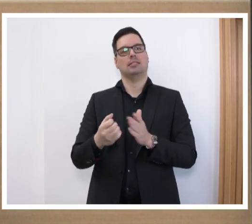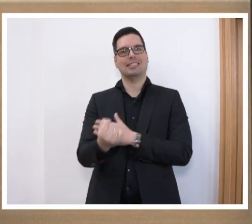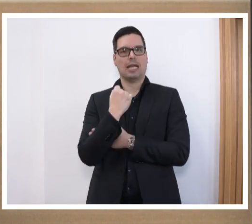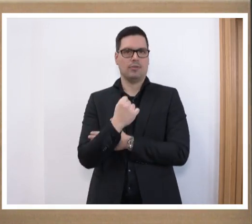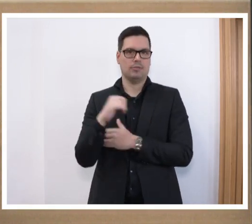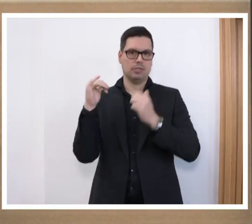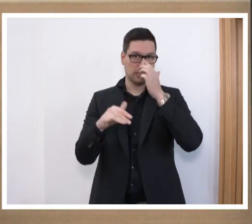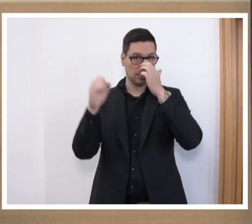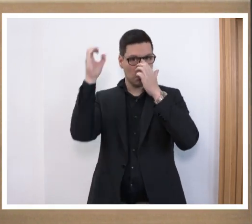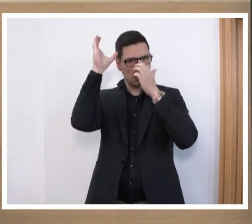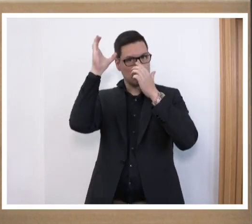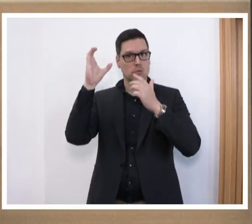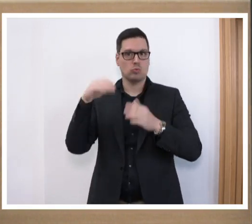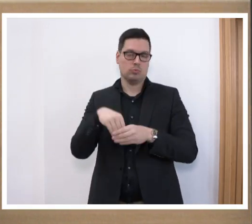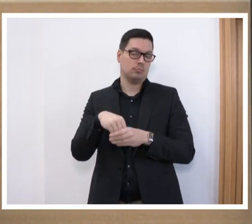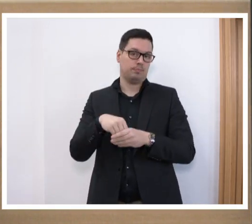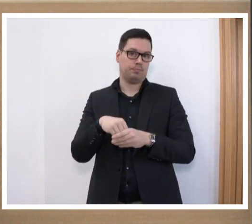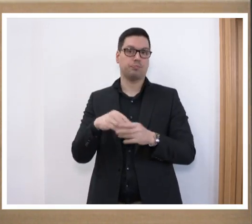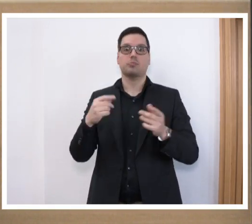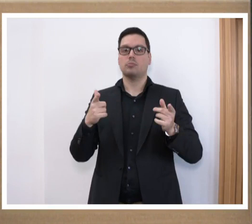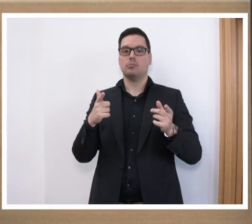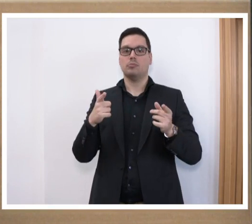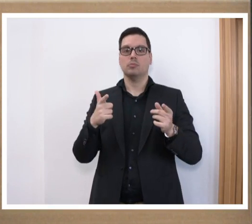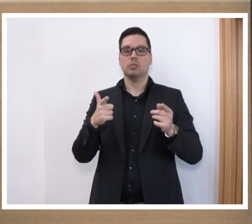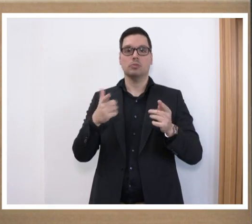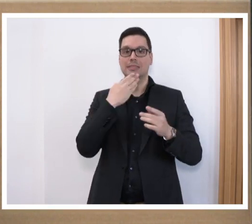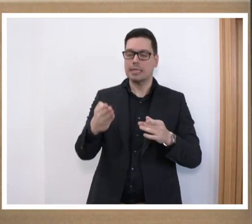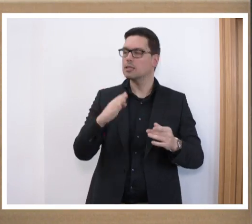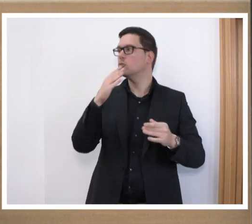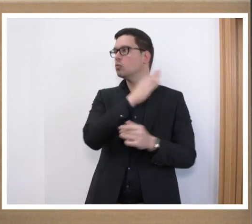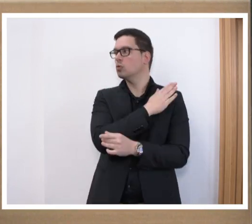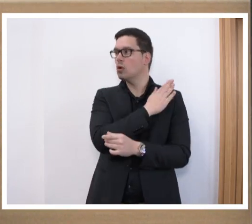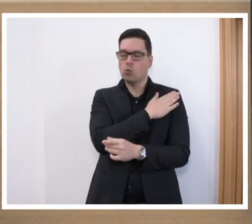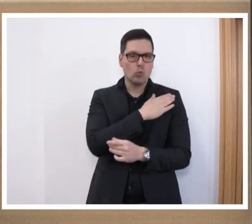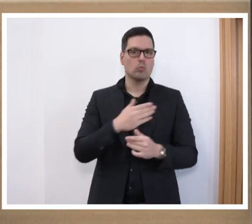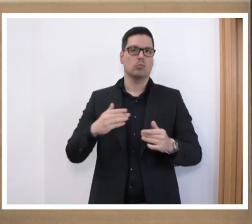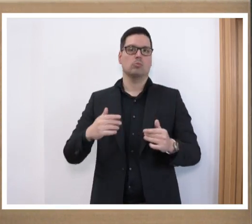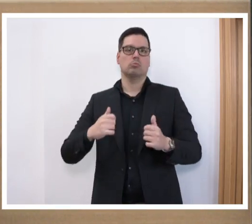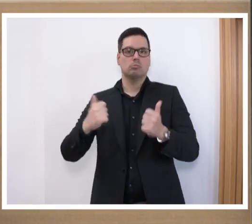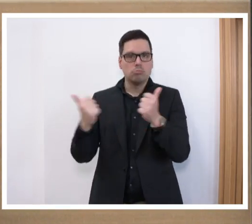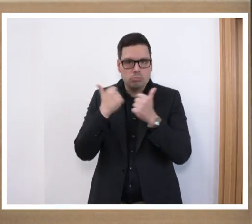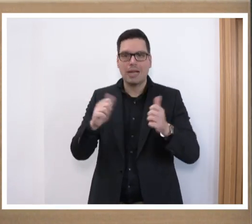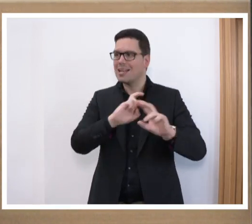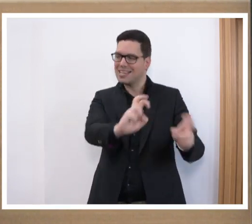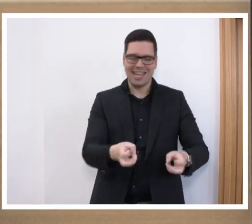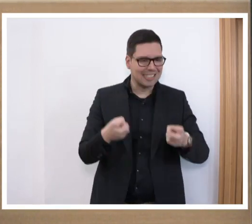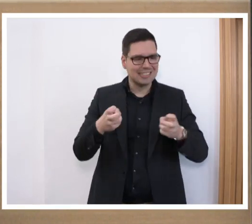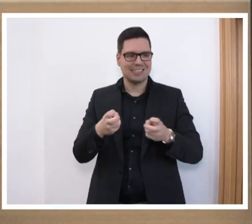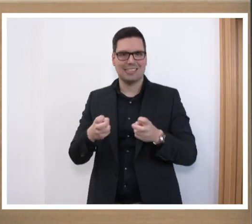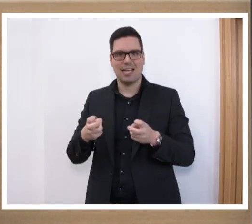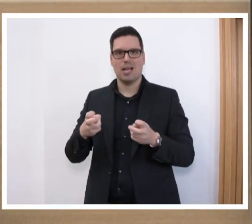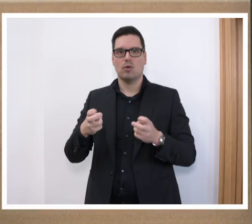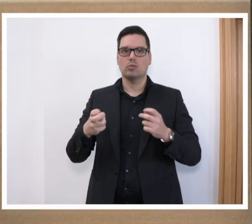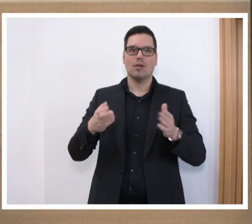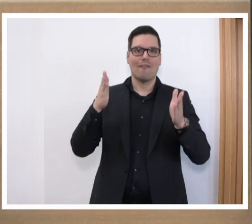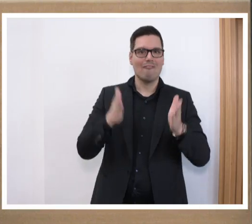Bildungseinrichtungen. An der Stelle ein Riesenkompliment und Dankeschön wirklich an alle Lehrkräfte, Erzieherinnen und Erzieher und die pädagogischen Fachkräfte,